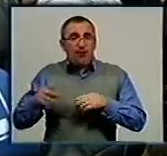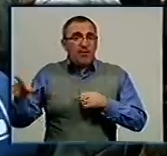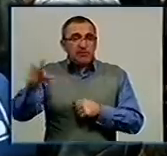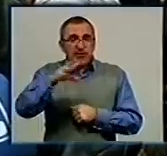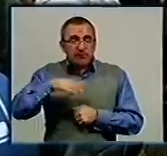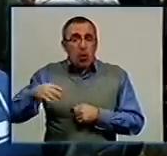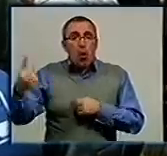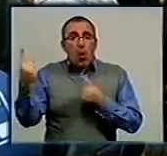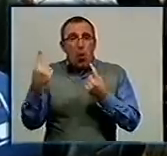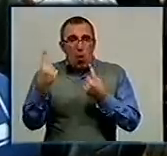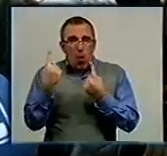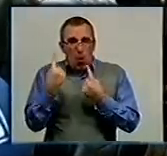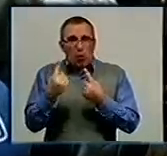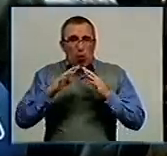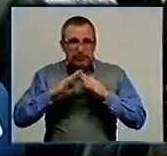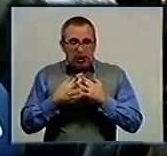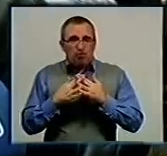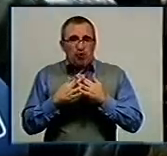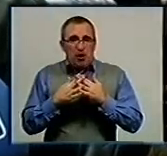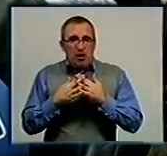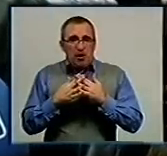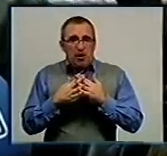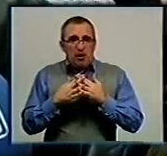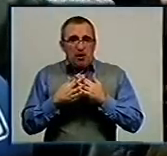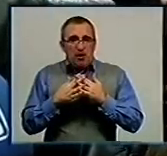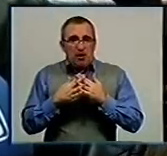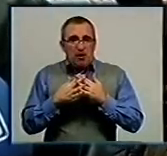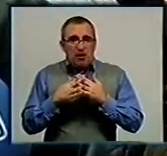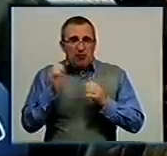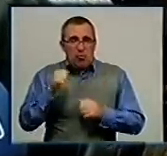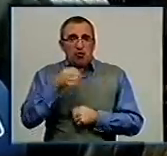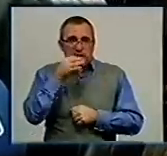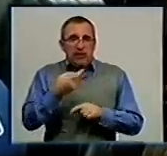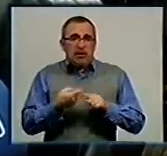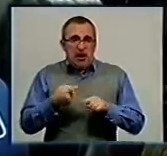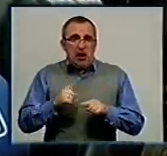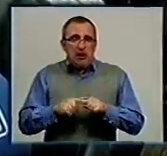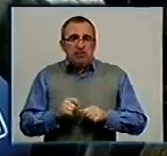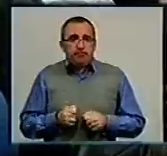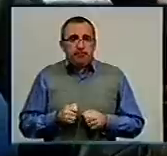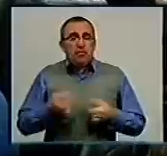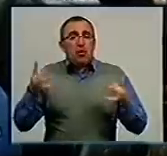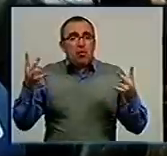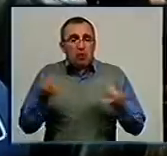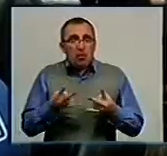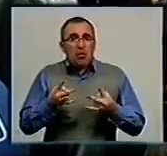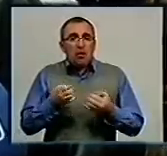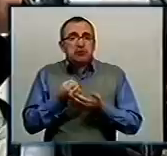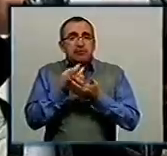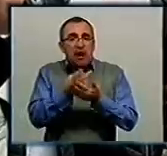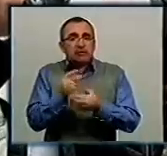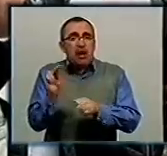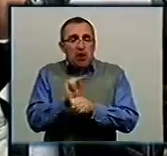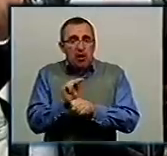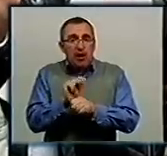сільчани, можна сказати так, нуждаються стаціонарним лікуванням.